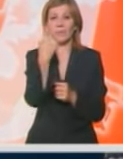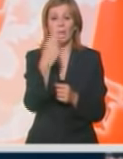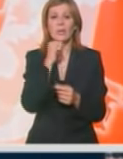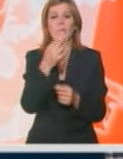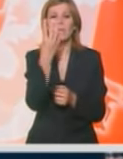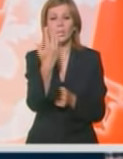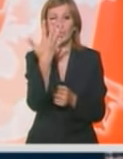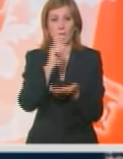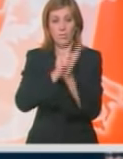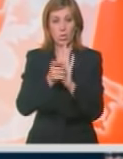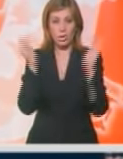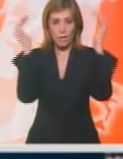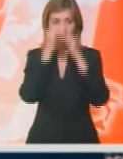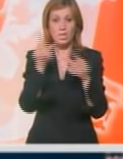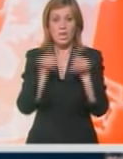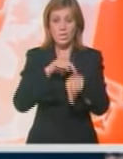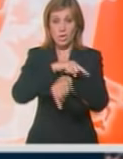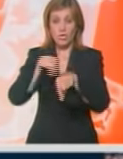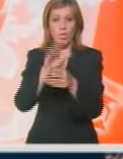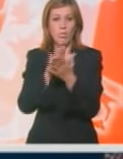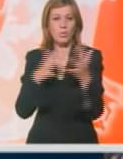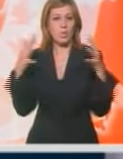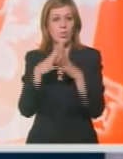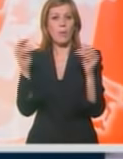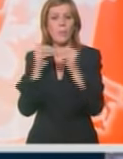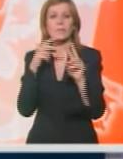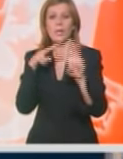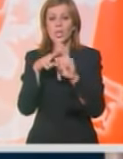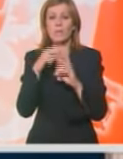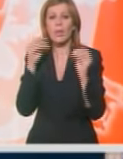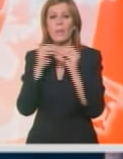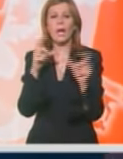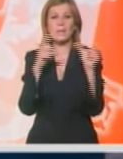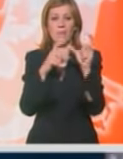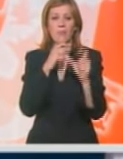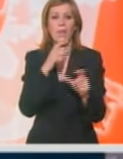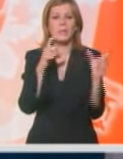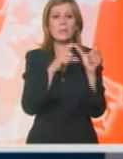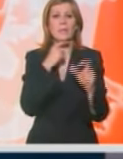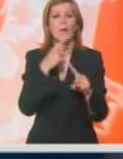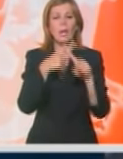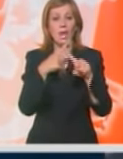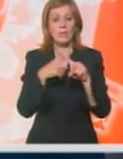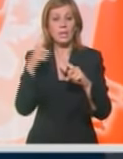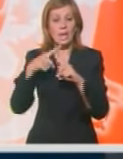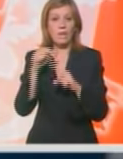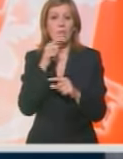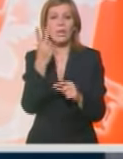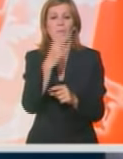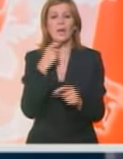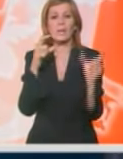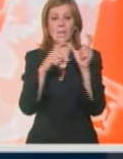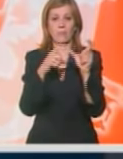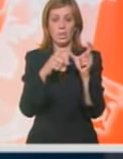.45. U istom terminu počinju dueli Bazal-Sherif, Braga-Sevilja, Salvor-Hapuel-Telaviv i Verder